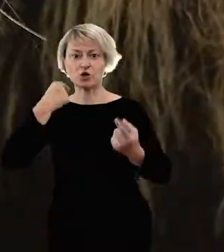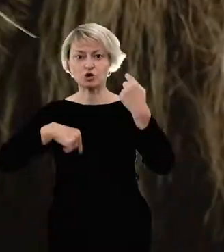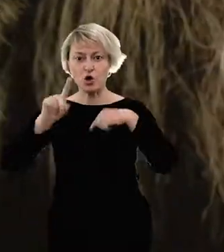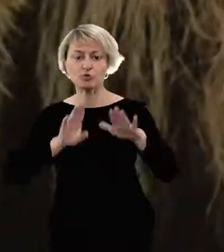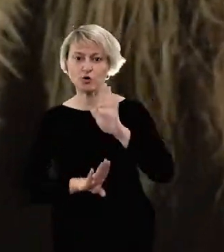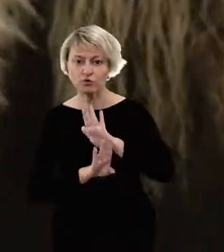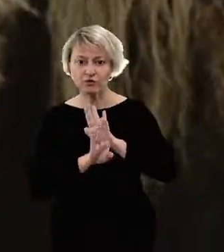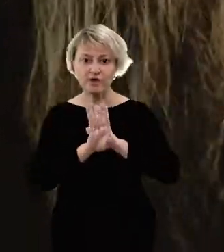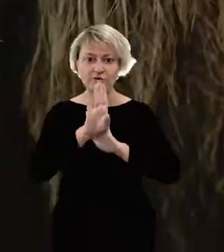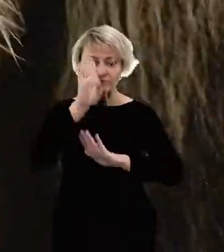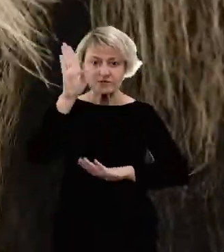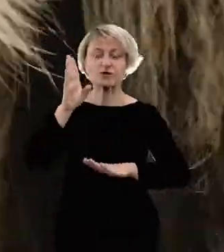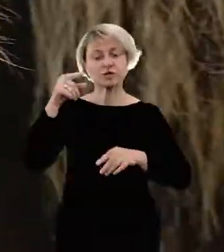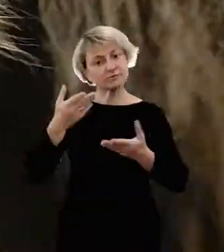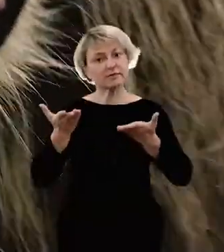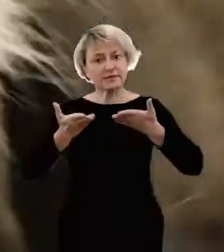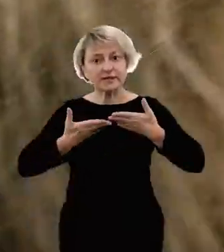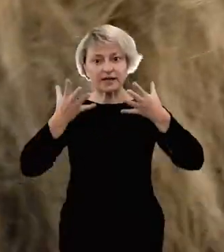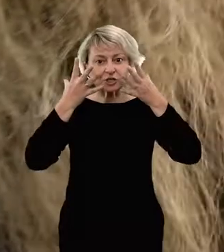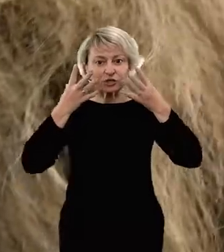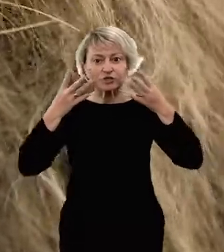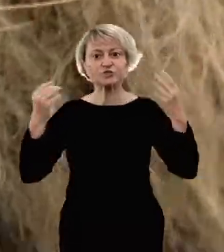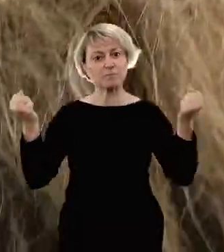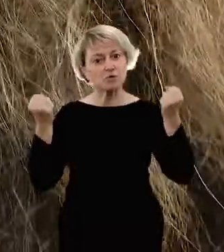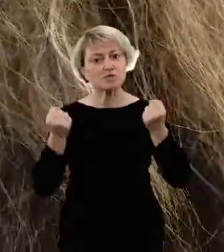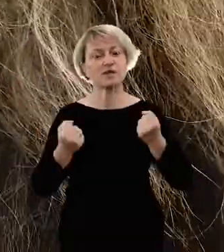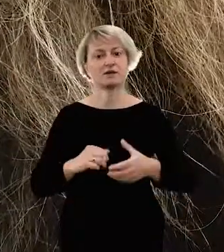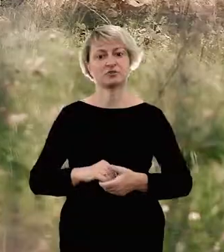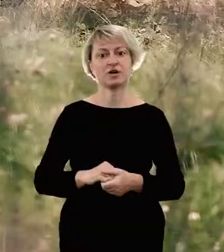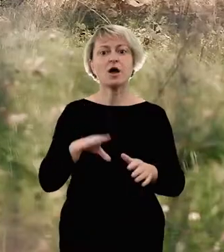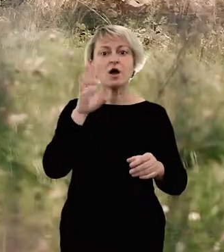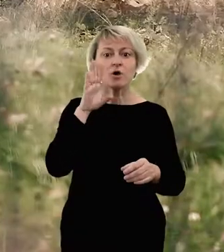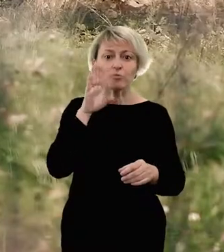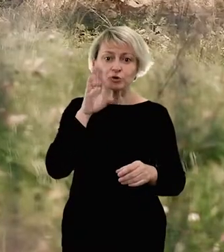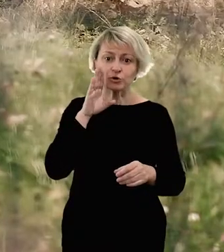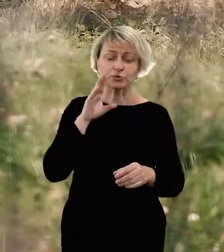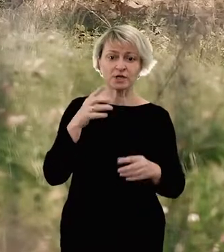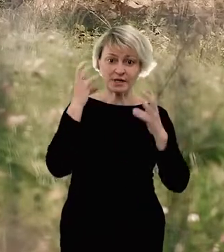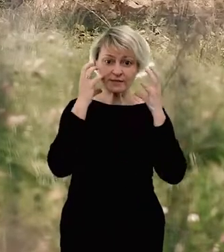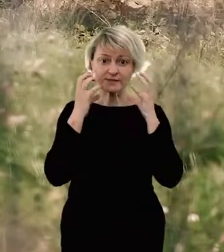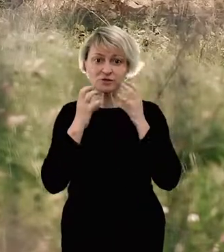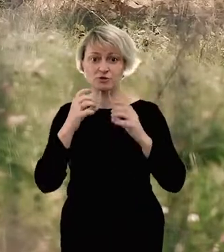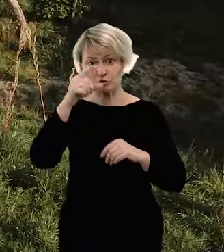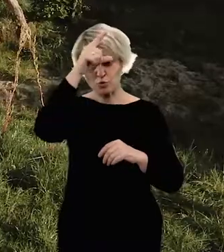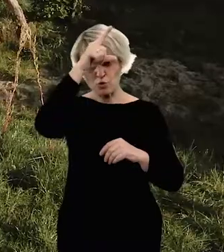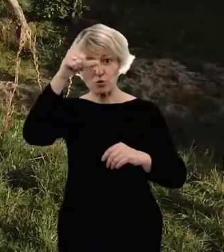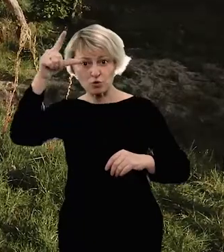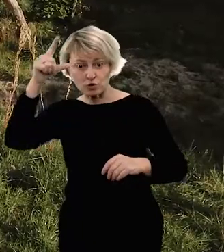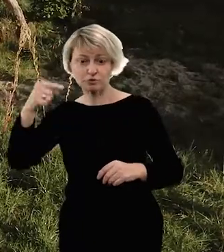tego testosteronu, tym ta grzywa jest bardziej bujna. To podobnie zresztą jak z zarostem u ludzi.